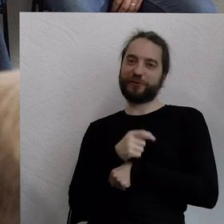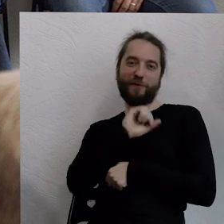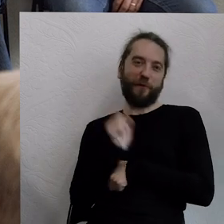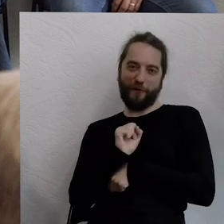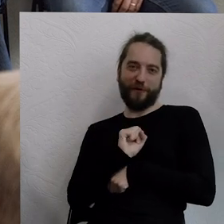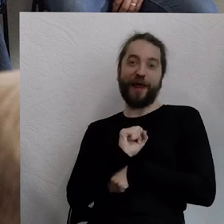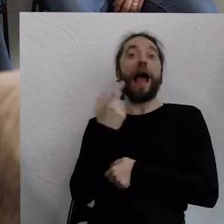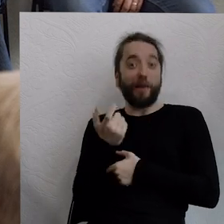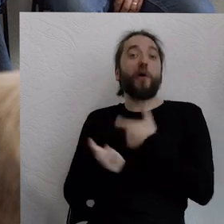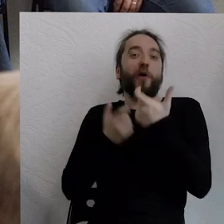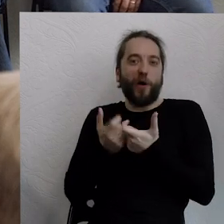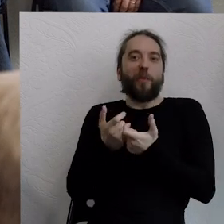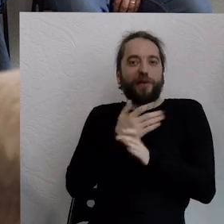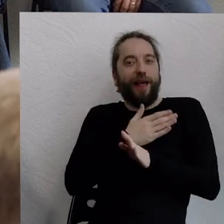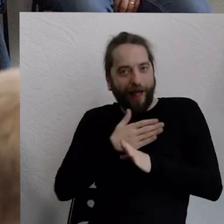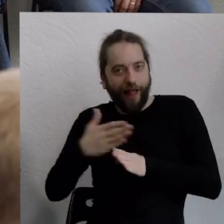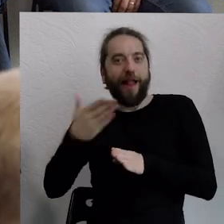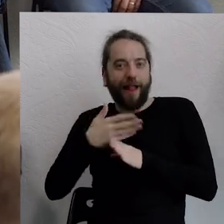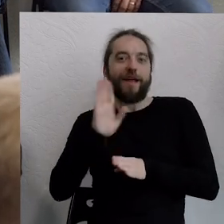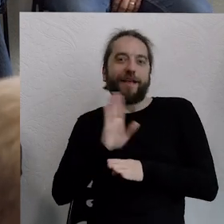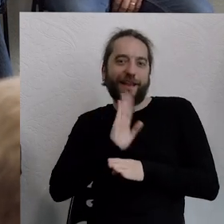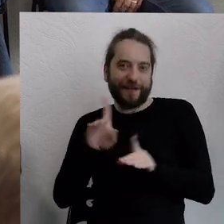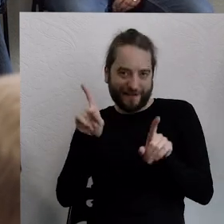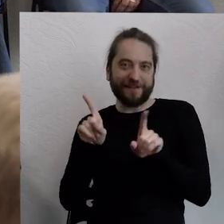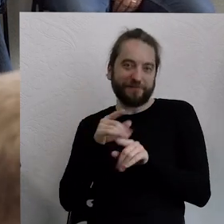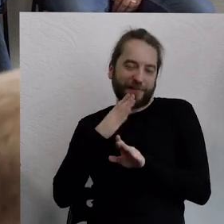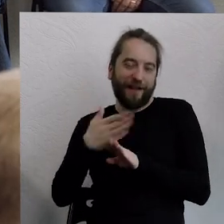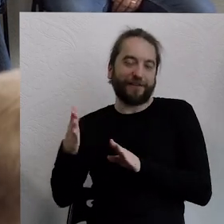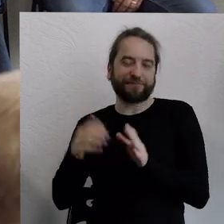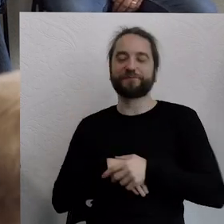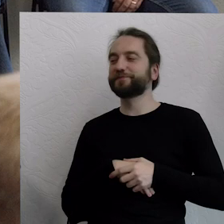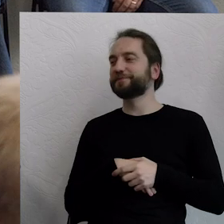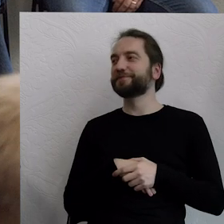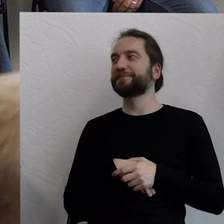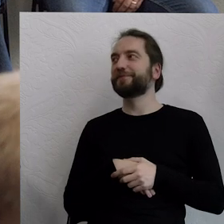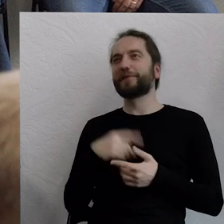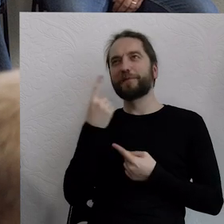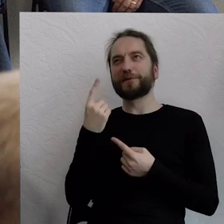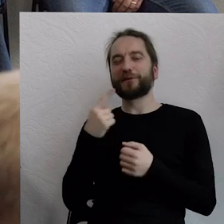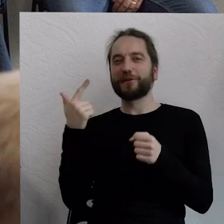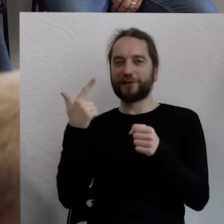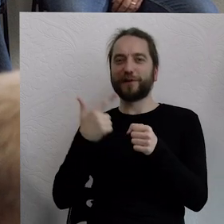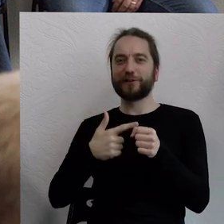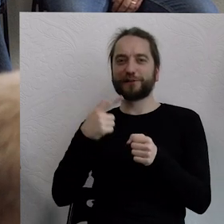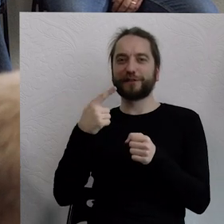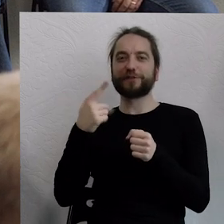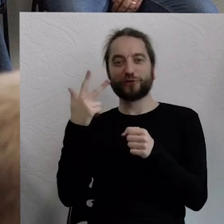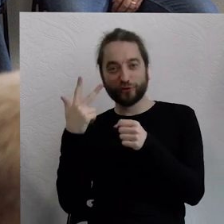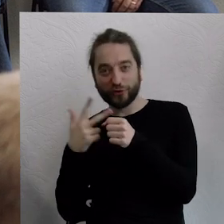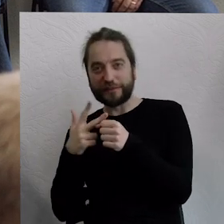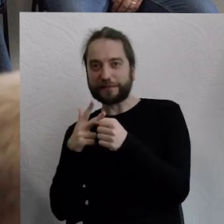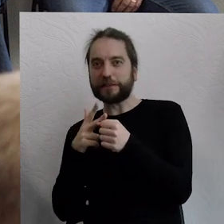robić to, co robimy do tej pory, bo ten 2030 wydaje mi się być jednak graniczną datą.